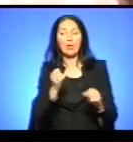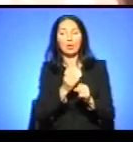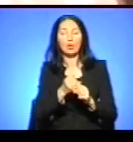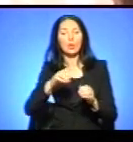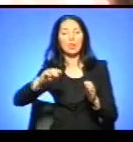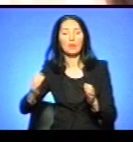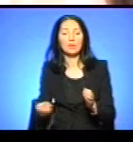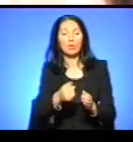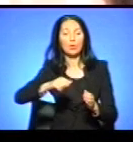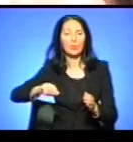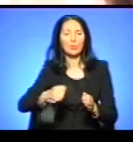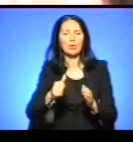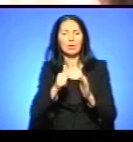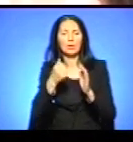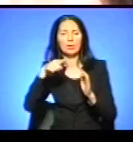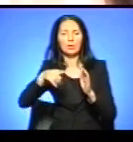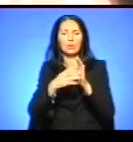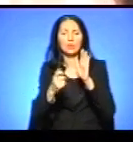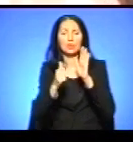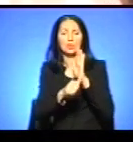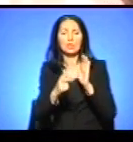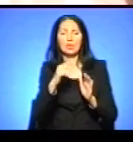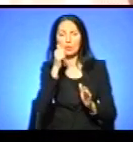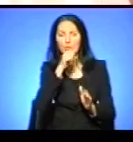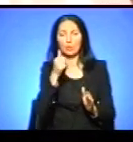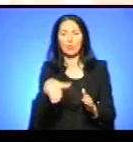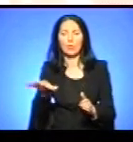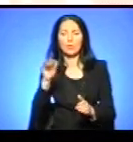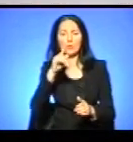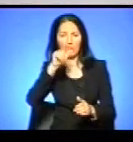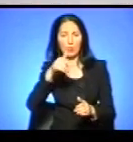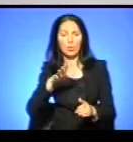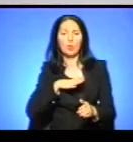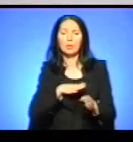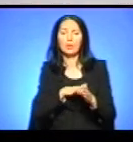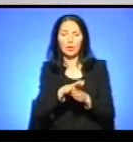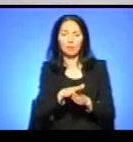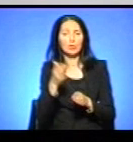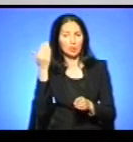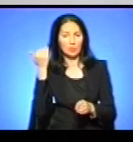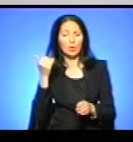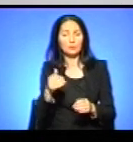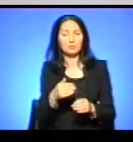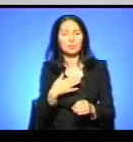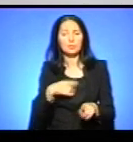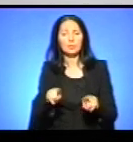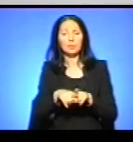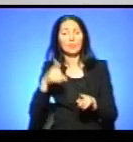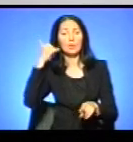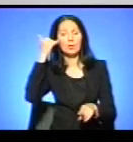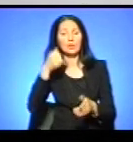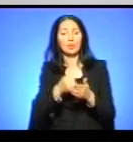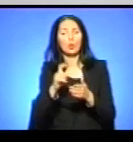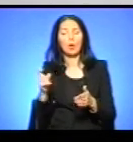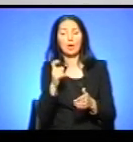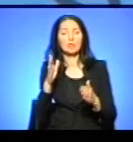І я вважаю, що всі вимоги були дотримані, коли його вложили. Ми також зателефонували до власника